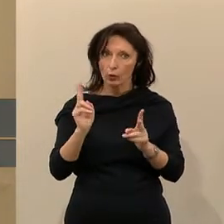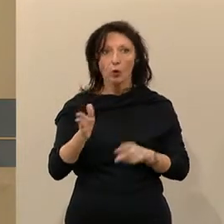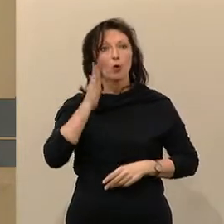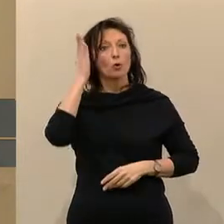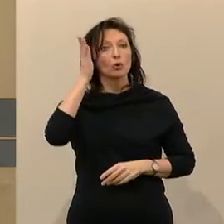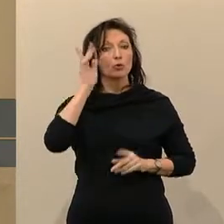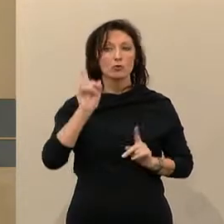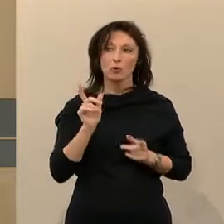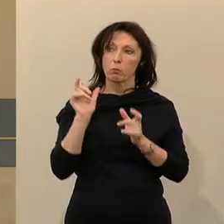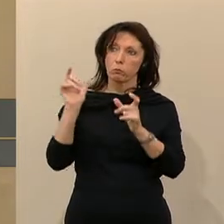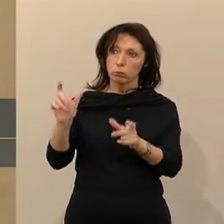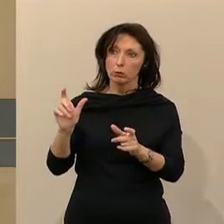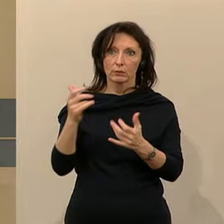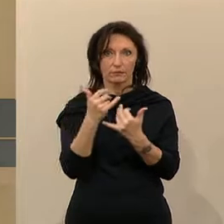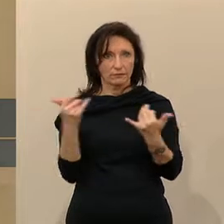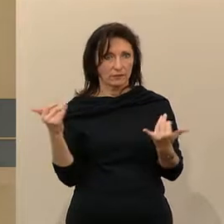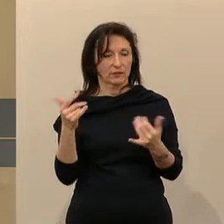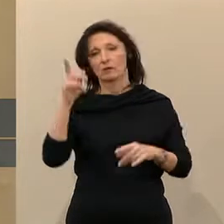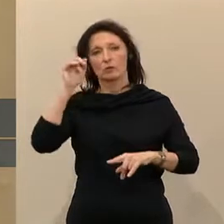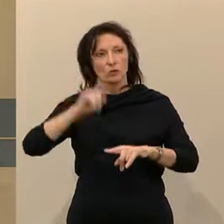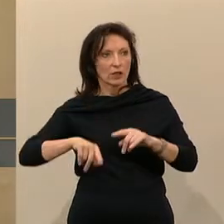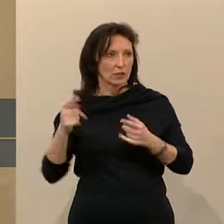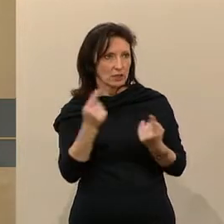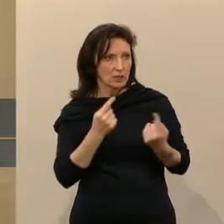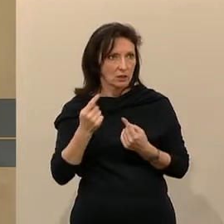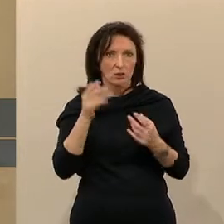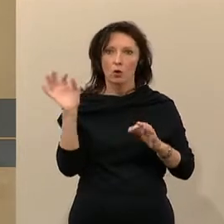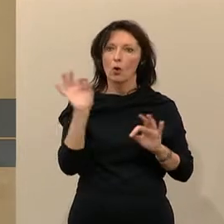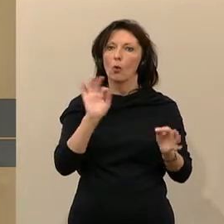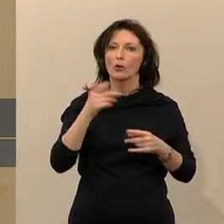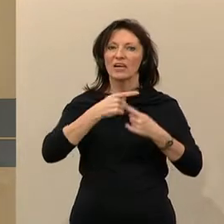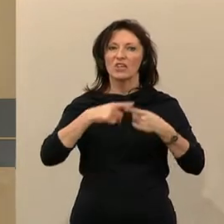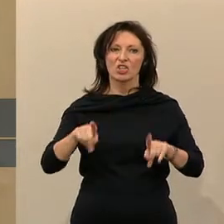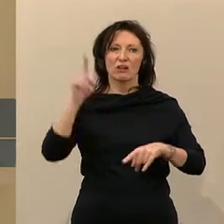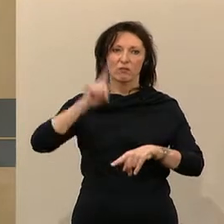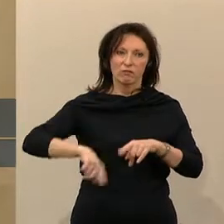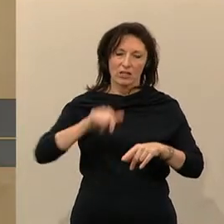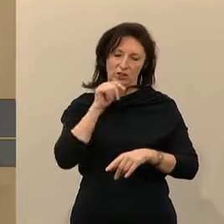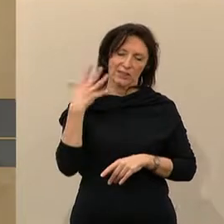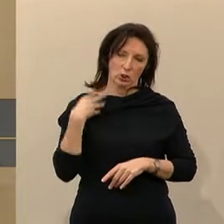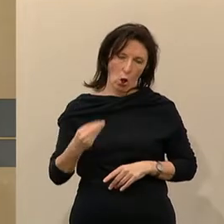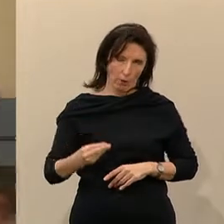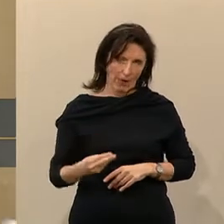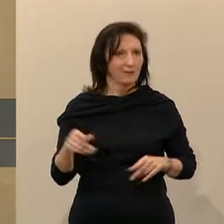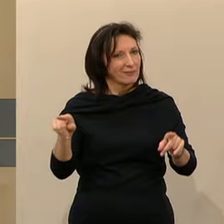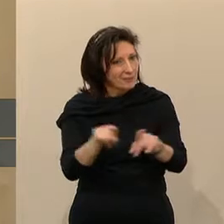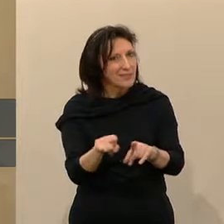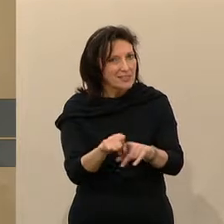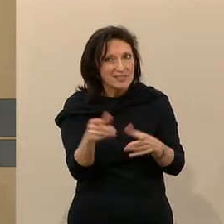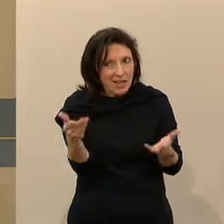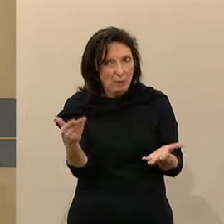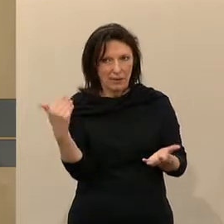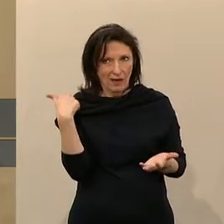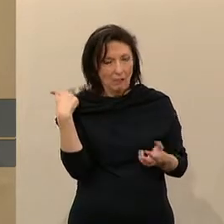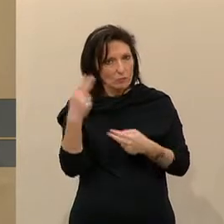verhindern, dass es zu derartigen Missständen und Verfehlungen, Fehlentscheidungen wiederkommen kann. Ja, genau das war es auch, was das Ziel des